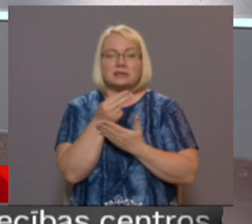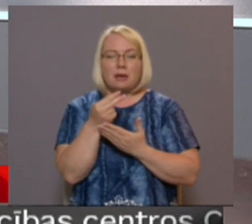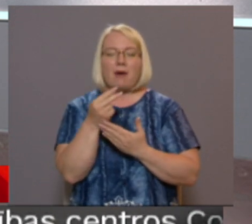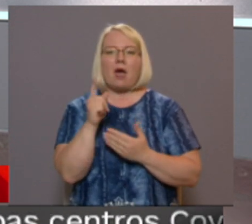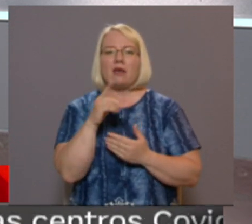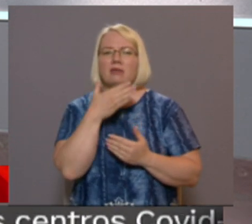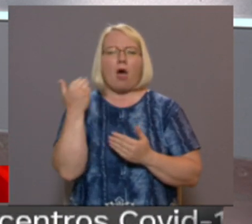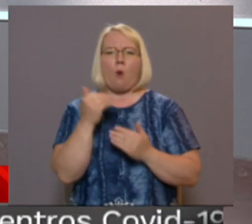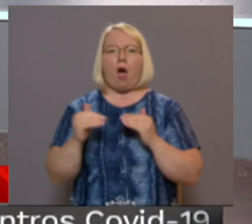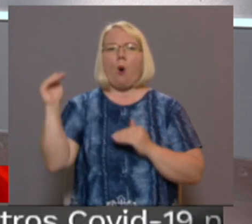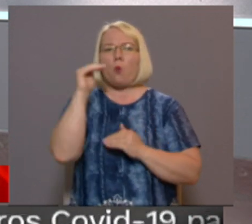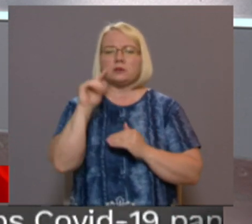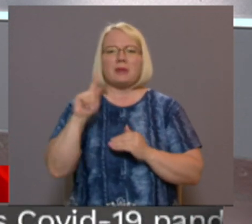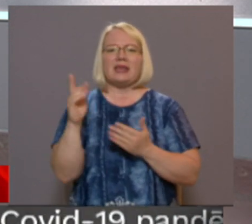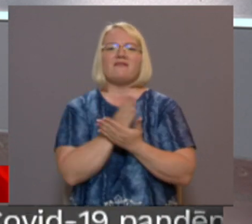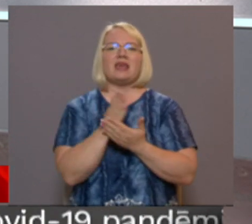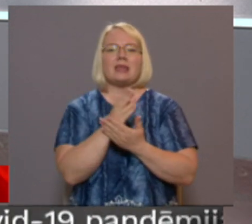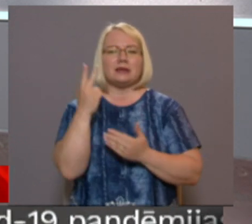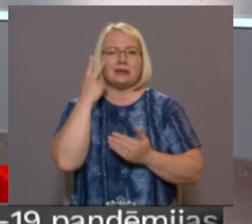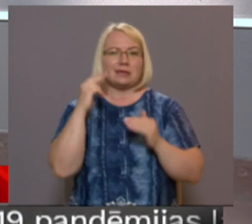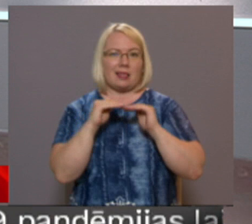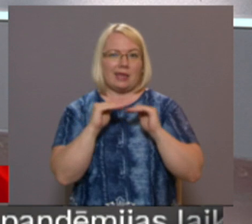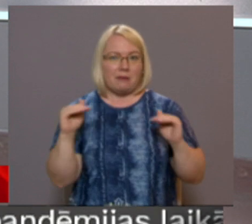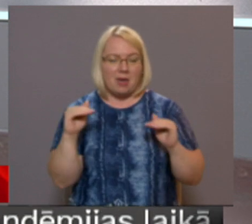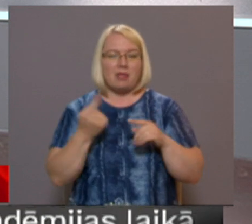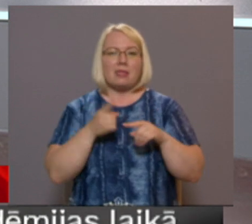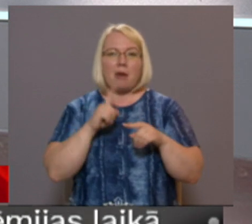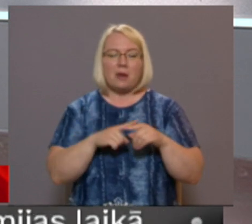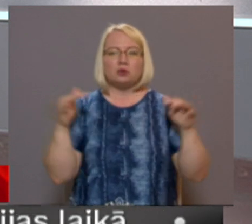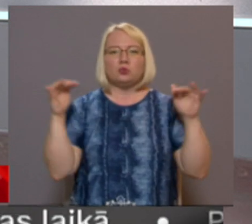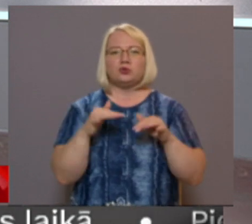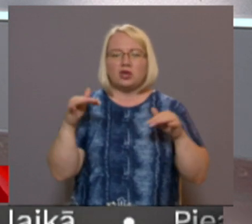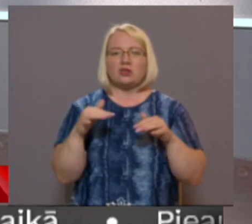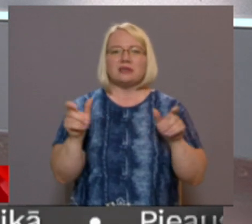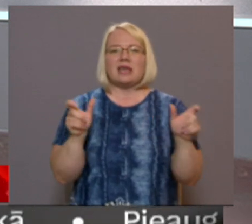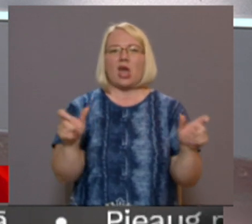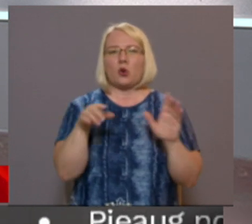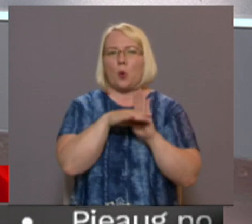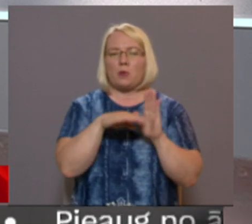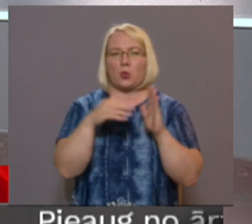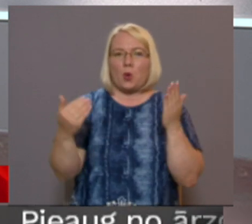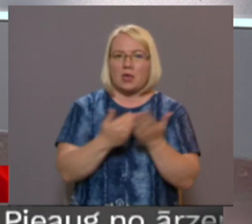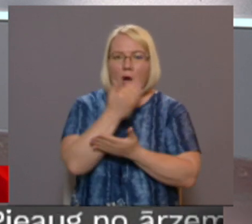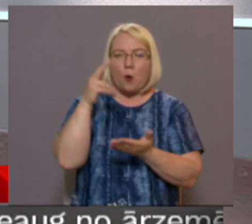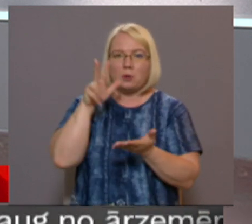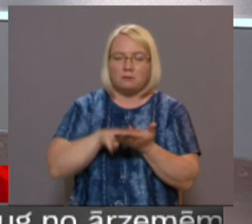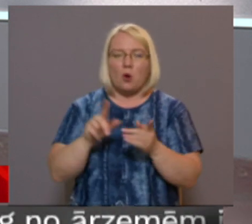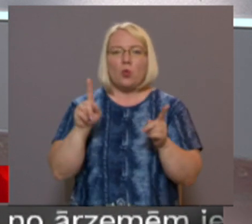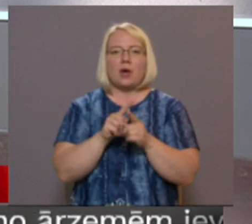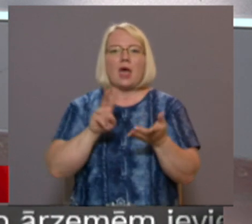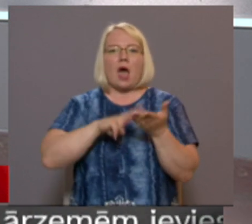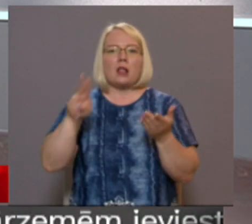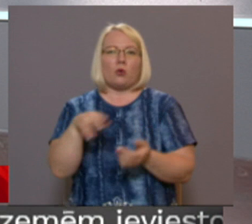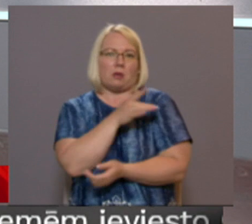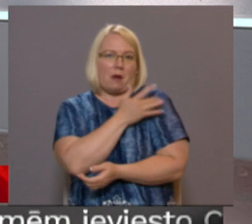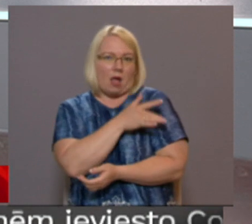neaugstu, bet vidēju riska līmeni. Tāpēc ir pārskatīti pulcēšanās ierobežojumi, kā arī atļauto pakalpojumu klāsts.